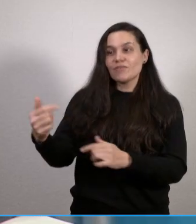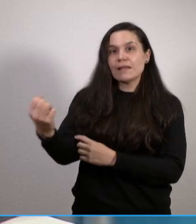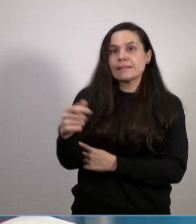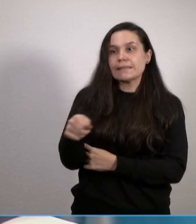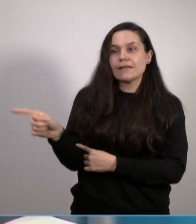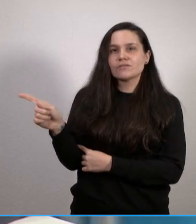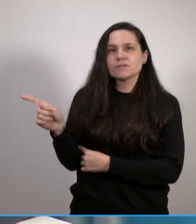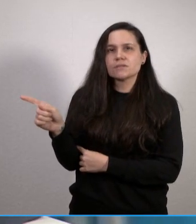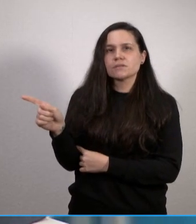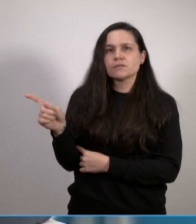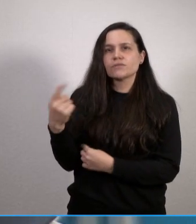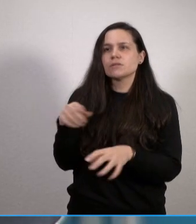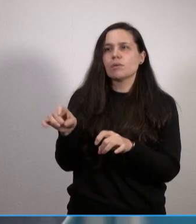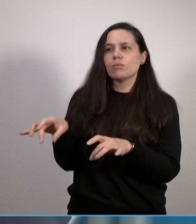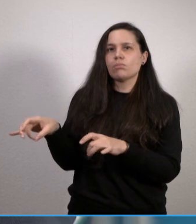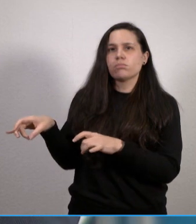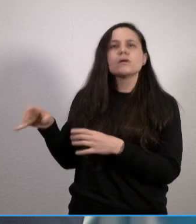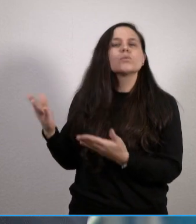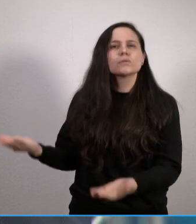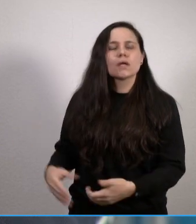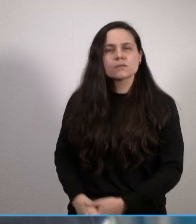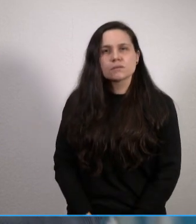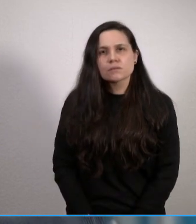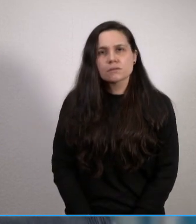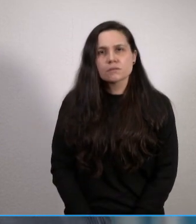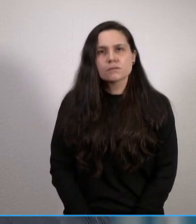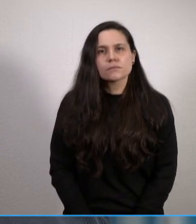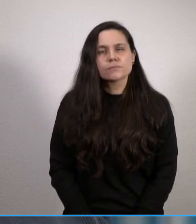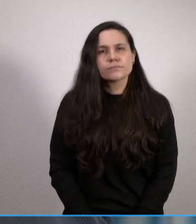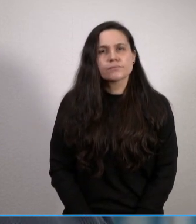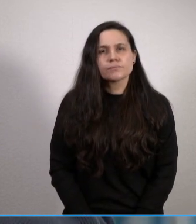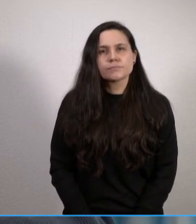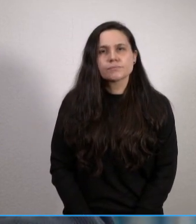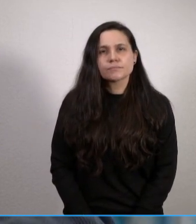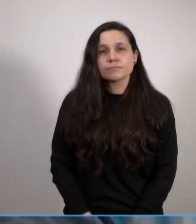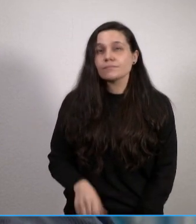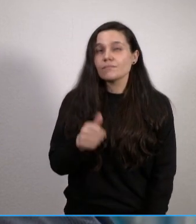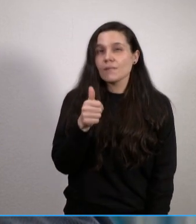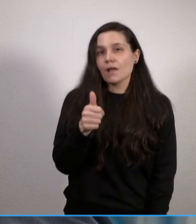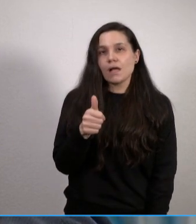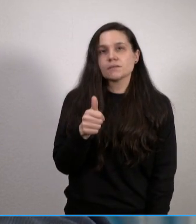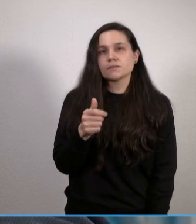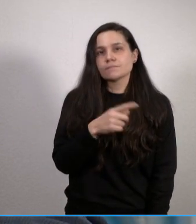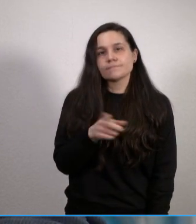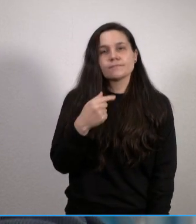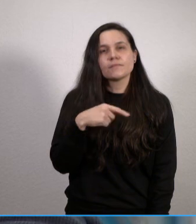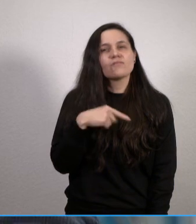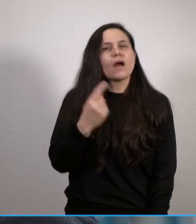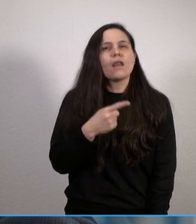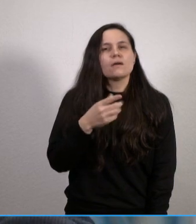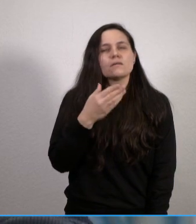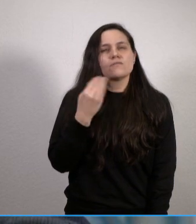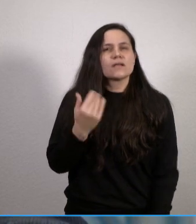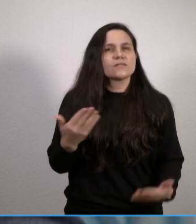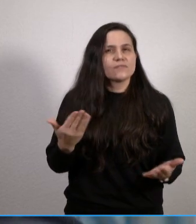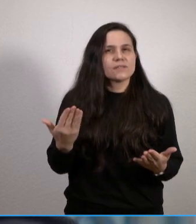dann nicht ein weiterer Exodus dadurch induziert wird. Eins haben wir eben nicht bedacht. Ich glaube, und aus meiner Erfahrung aus